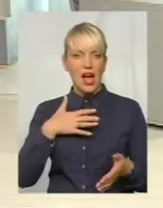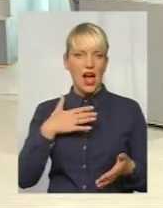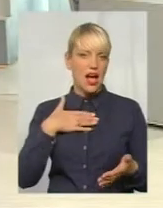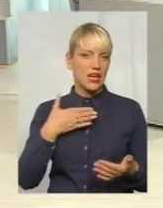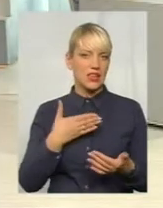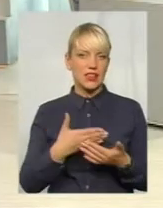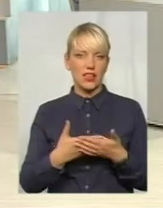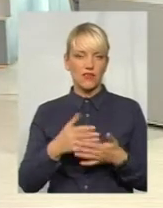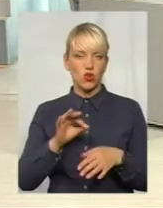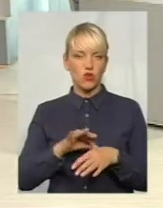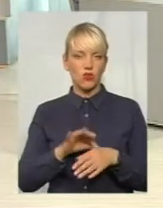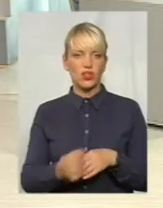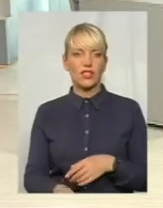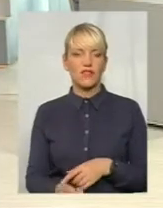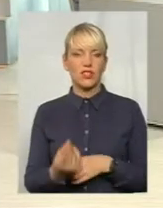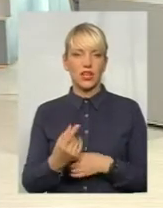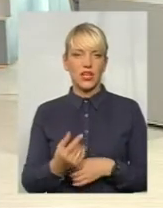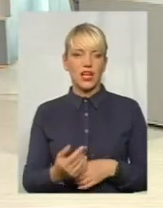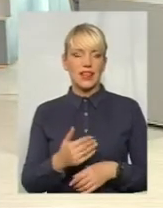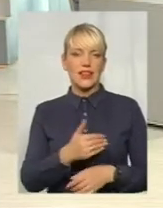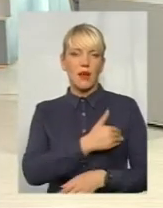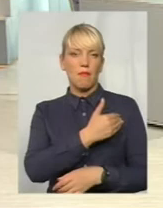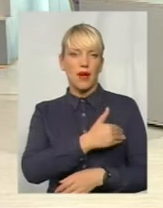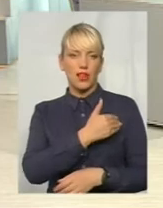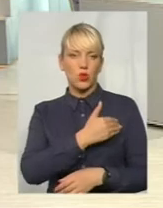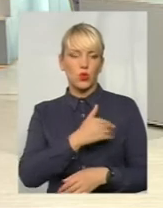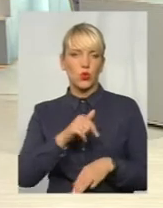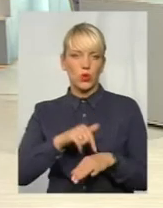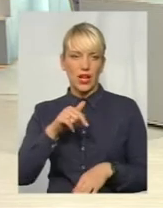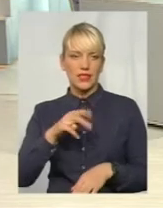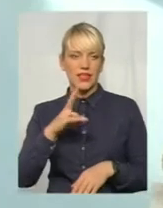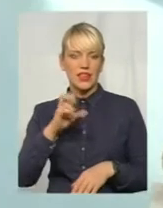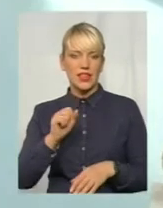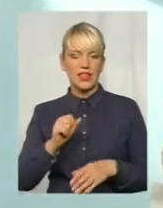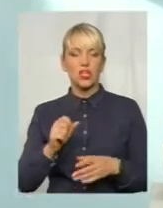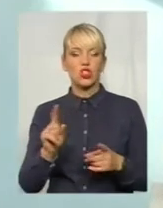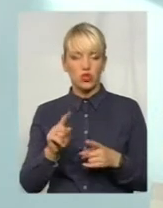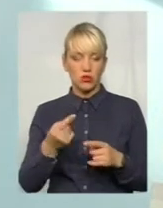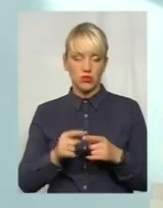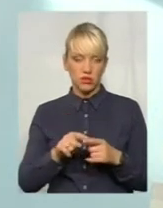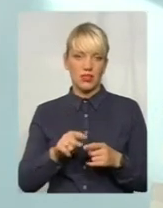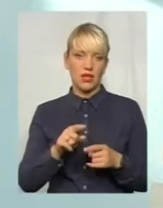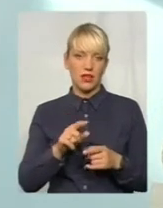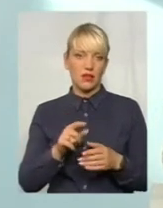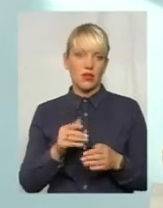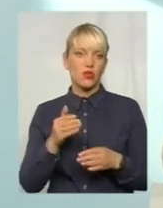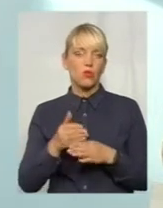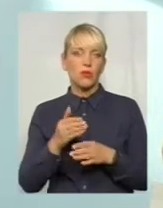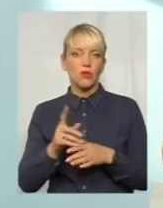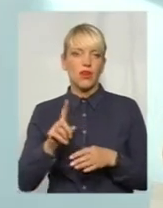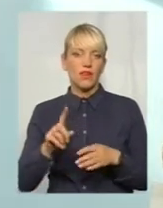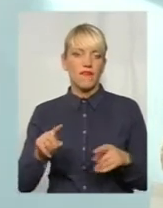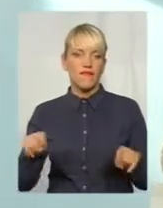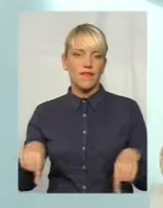і викликає температурну реакцію, на фоні якої і виробляється той імунітет. І я хочу ще